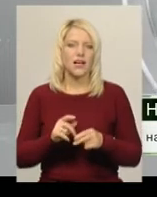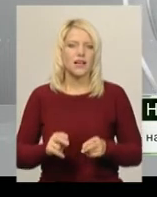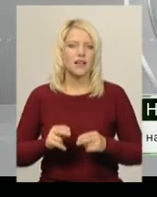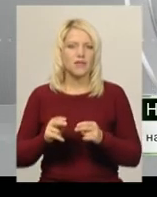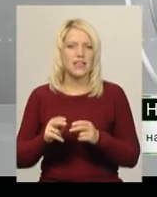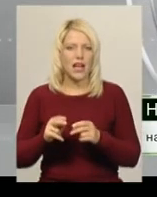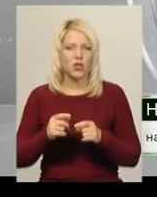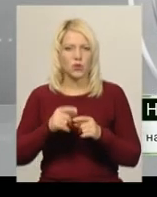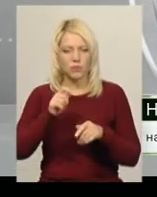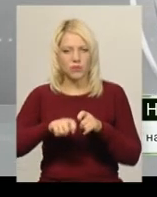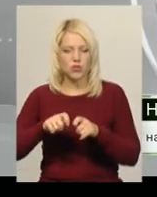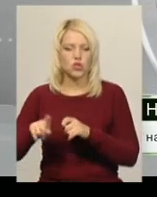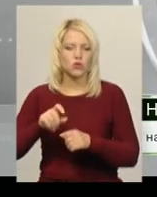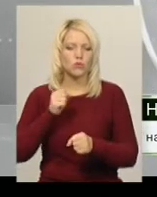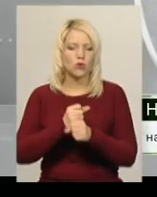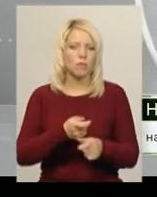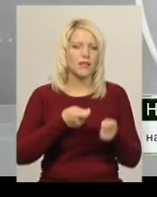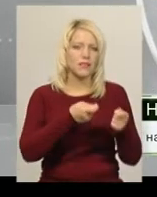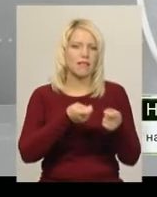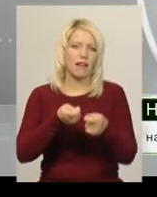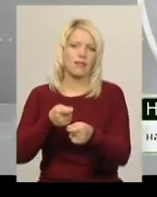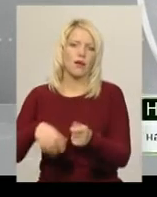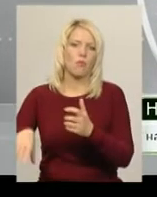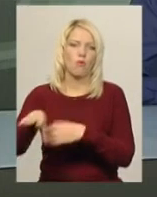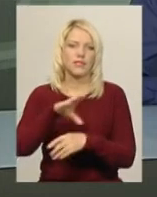зробити рейди по всіх таких закладах.